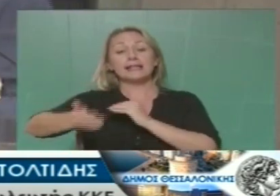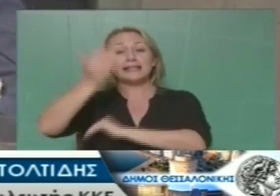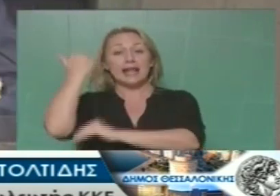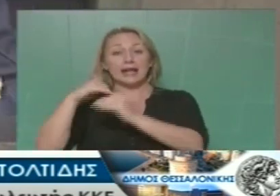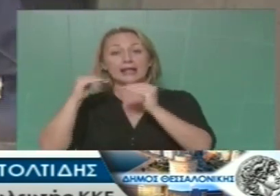σταθμό του Βεντζέλου